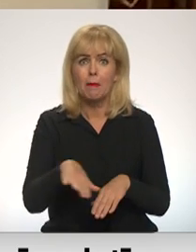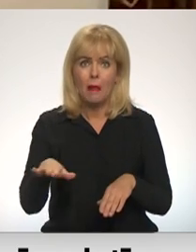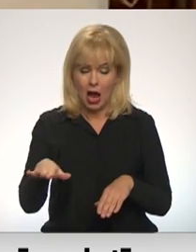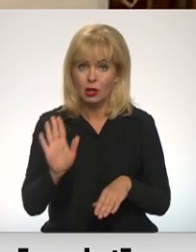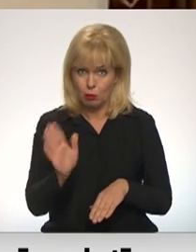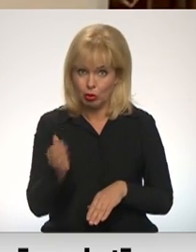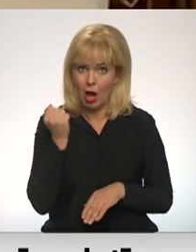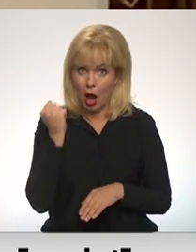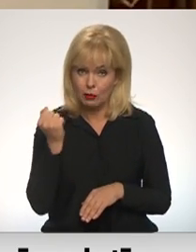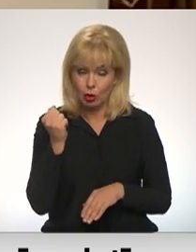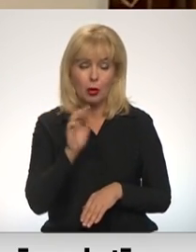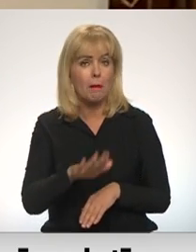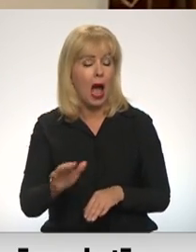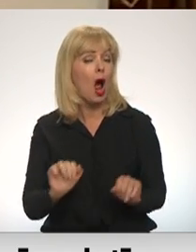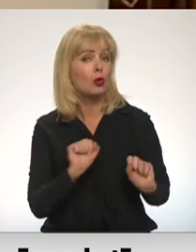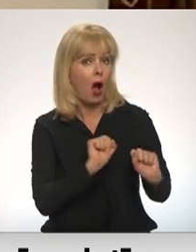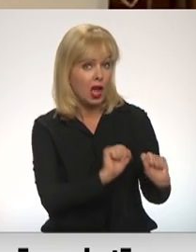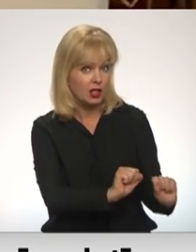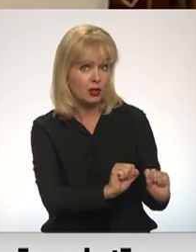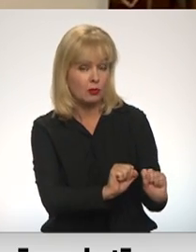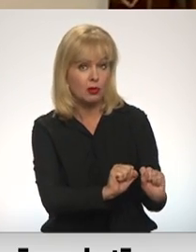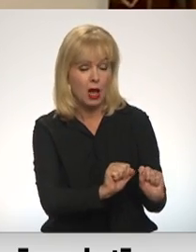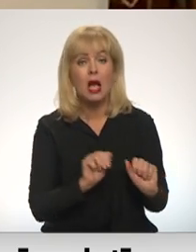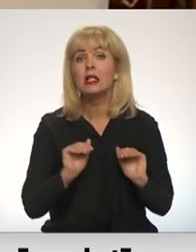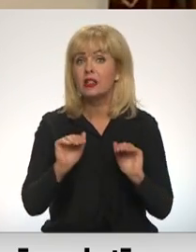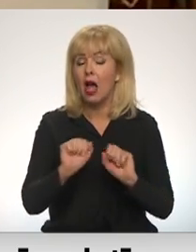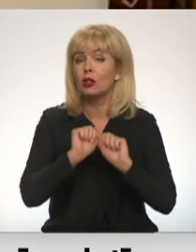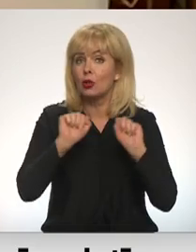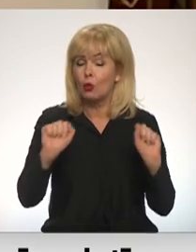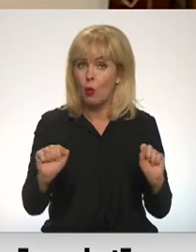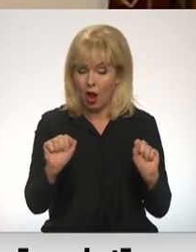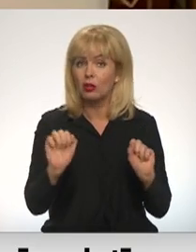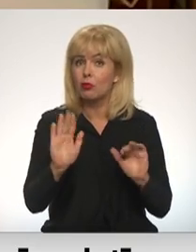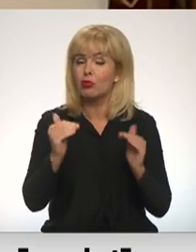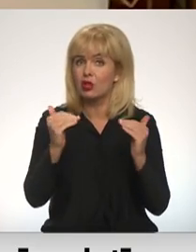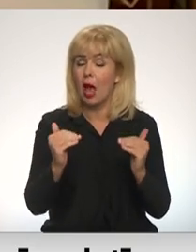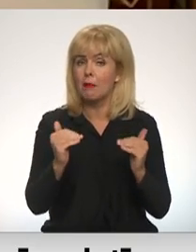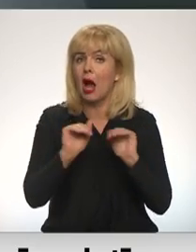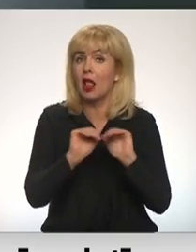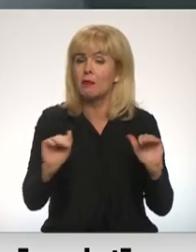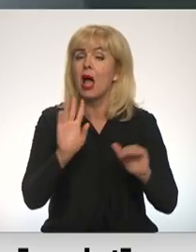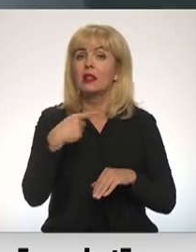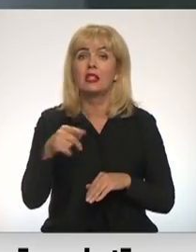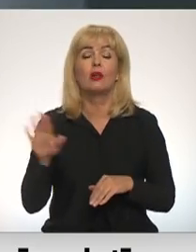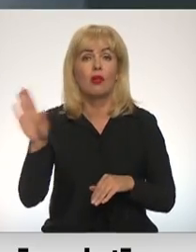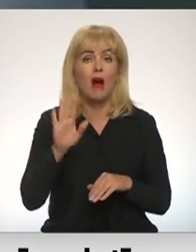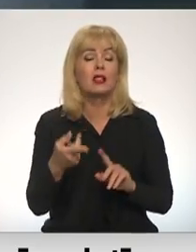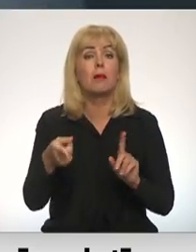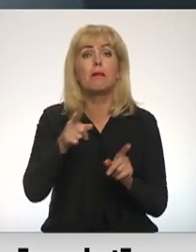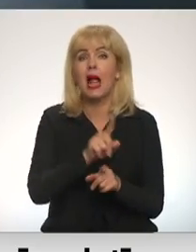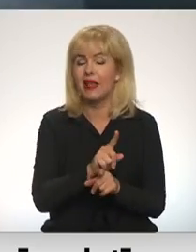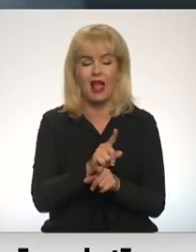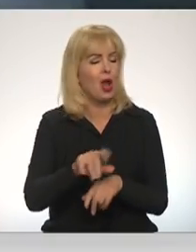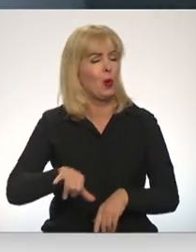apdraudēti un bērnu aizsardzībā es vētīgs nutrošinātā zemā kā līmenī, kā citas valstis? Tieši pret teica, lai viņš kungs